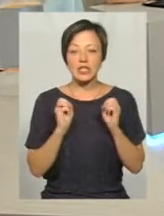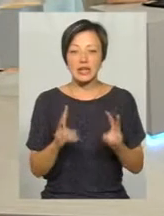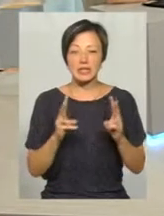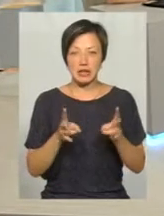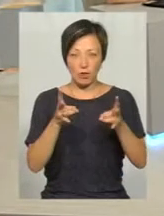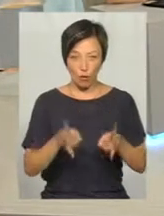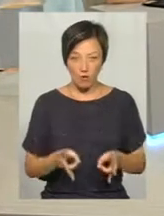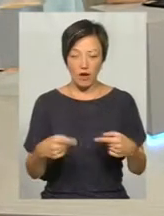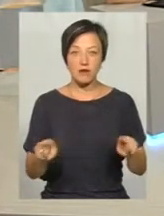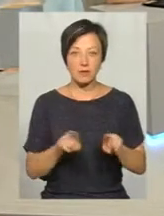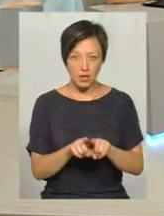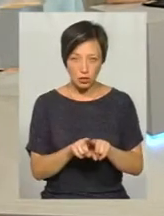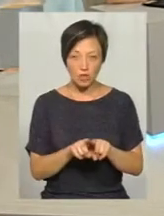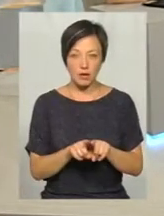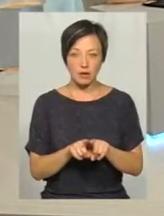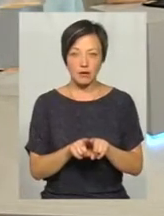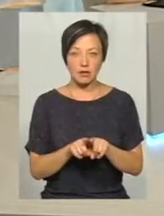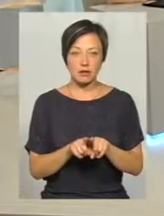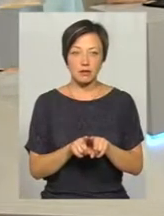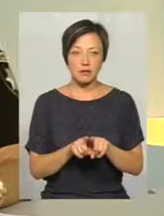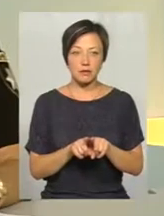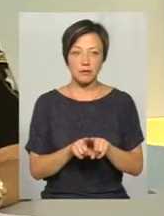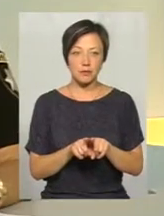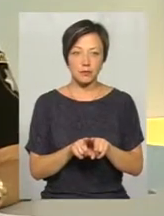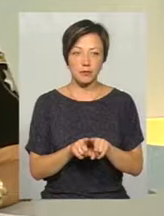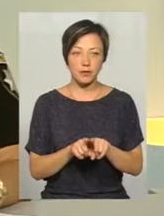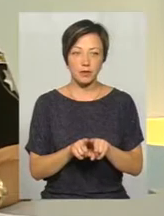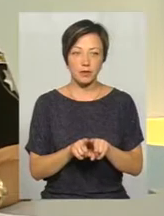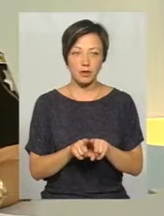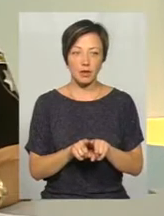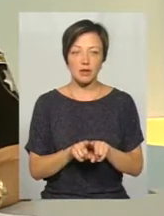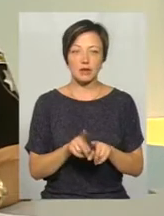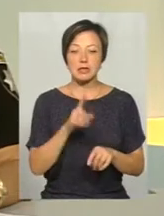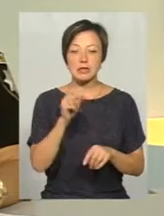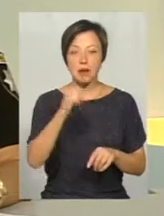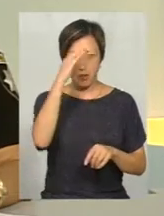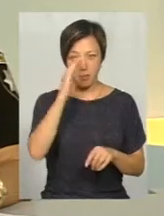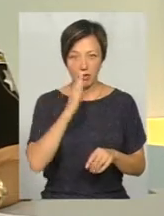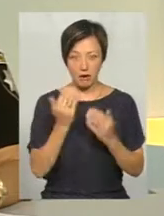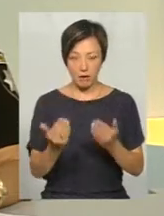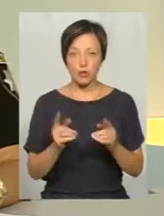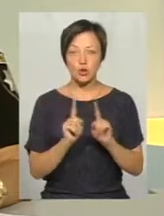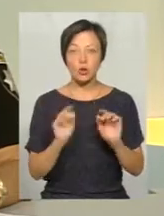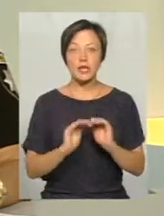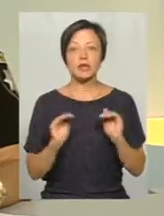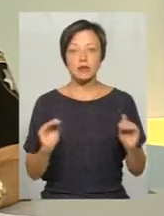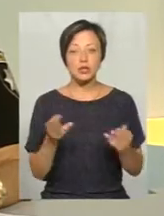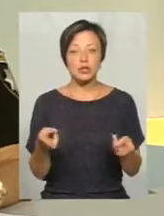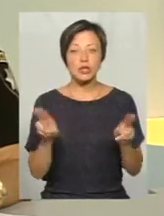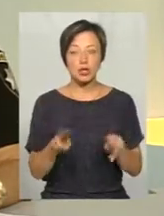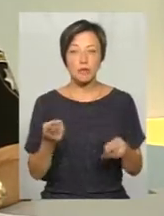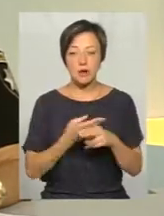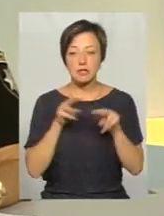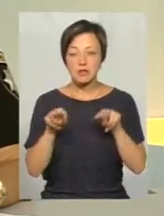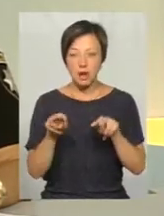травмування все ж таки стоїть за батьками. То, що діти залишаються без